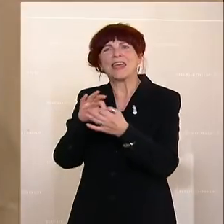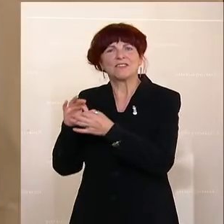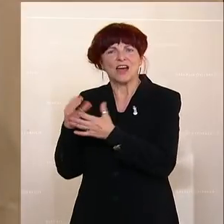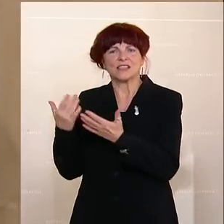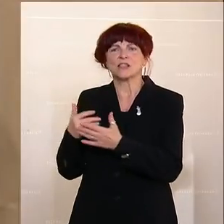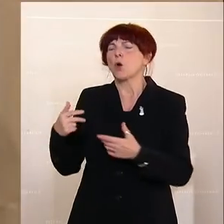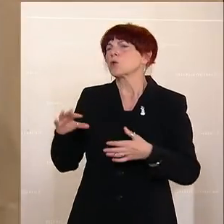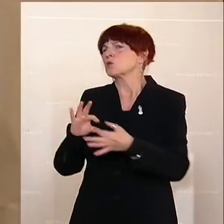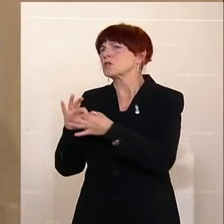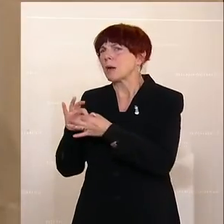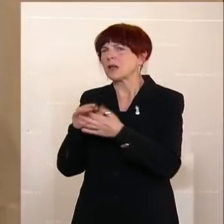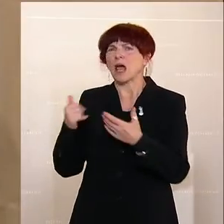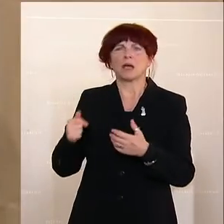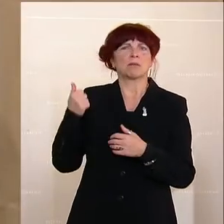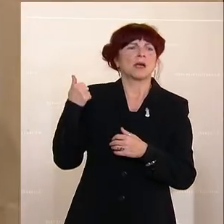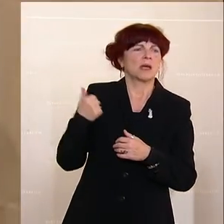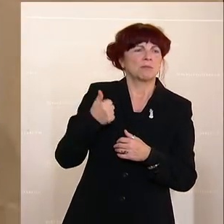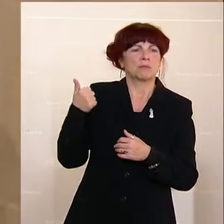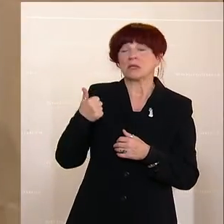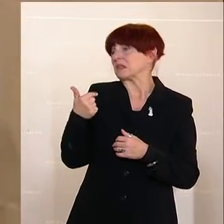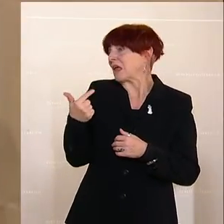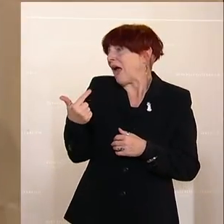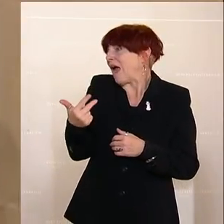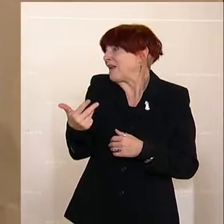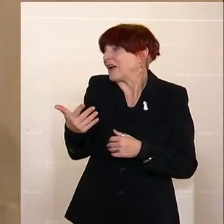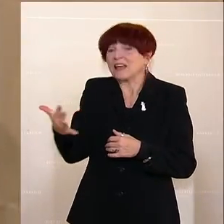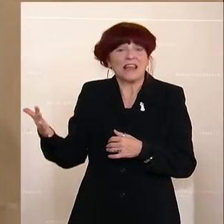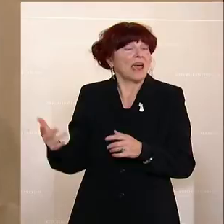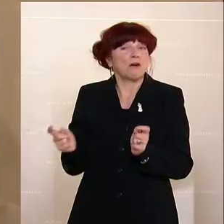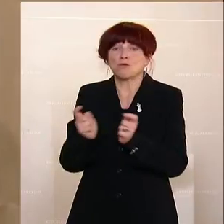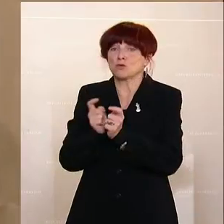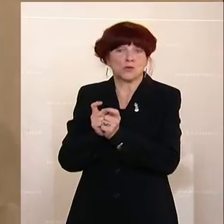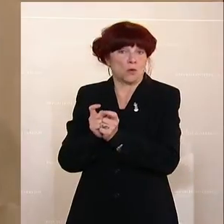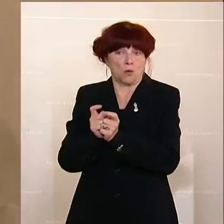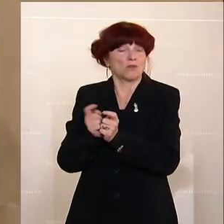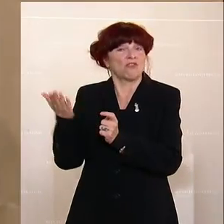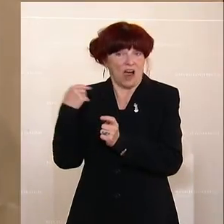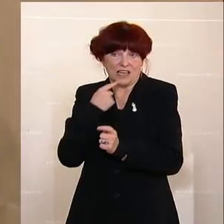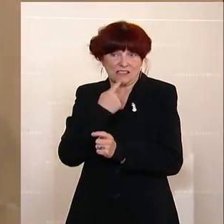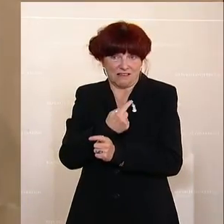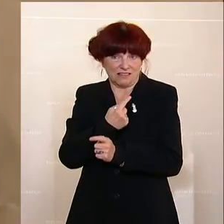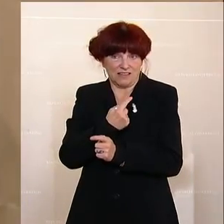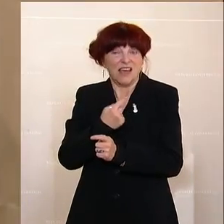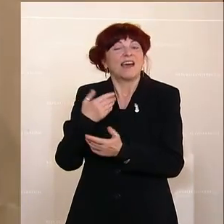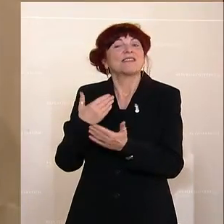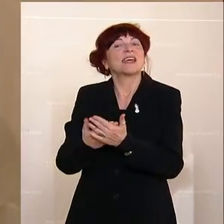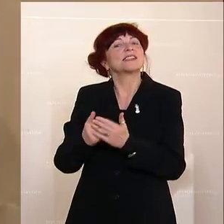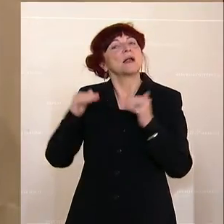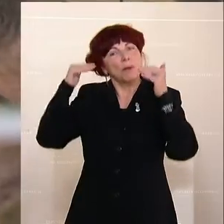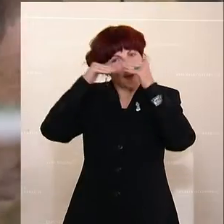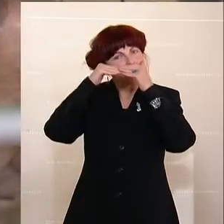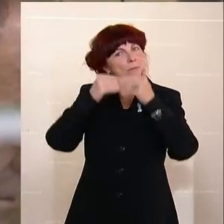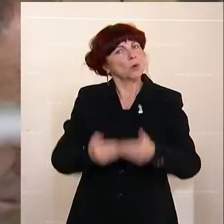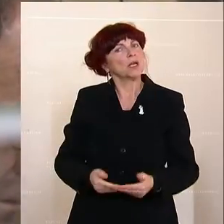irgendeiner der vielen von mir aufgezählten Funktionen. Und deshalb ist der Immunitätsausschuss